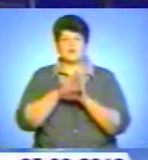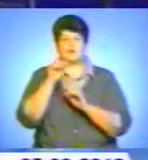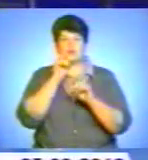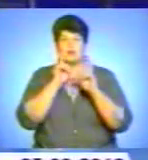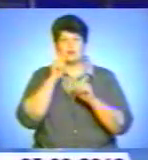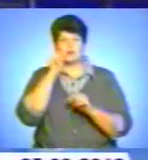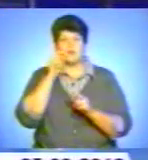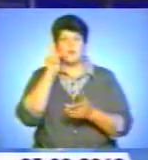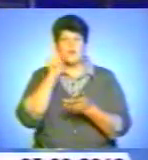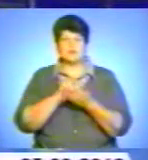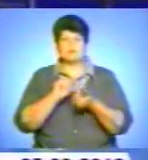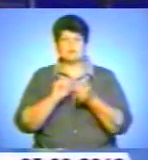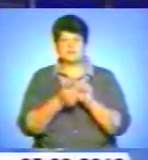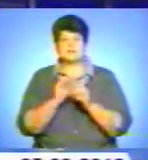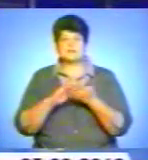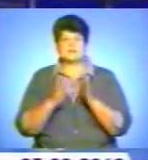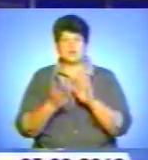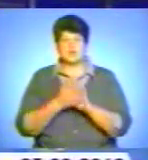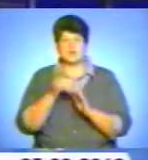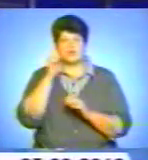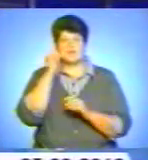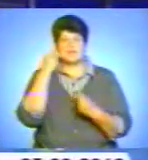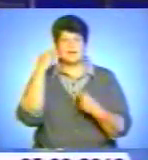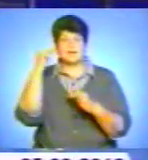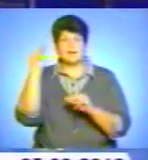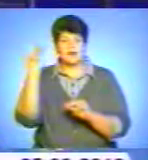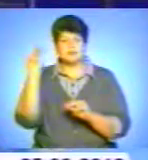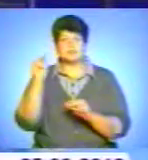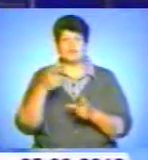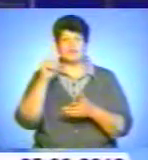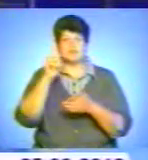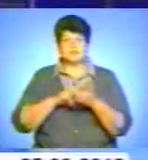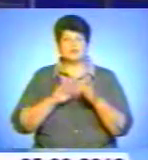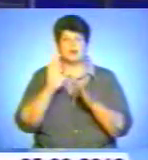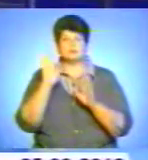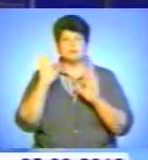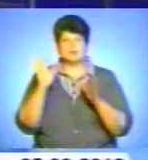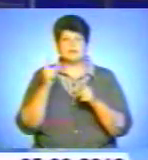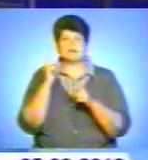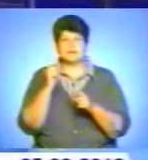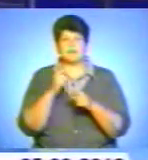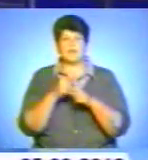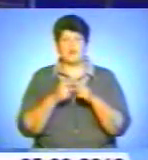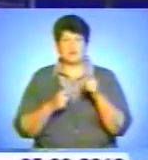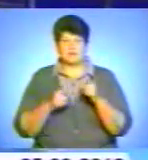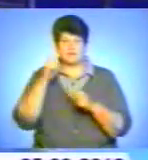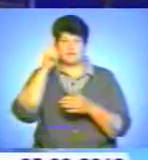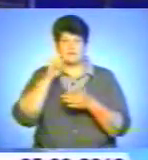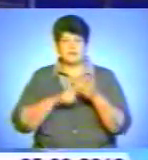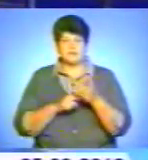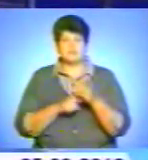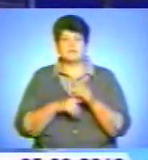повинні змінювати ситуацію в країні на краще. Водночас вірять, що так станеться лише половина. Такі результати